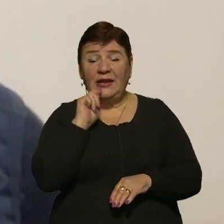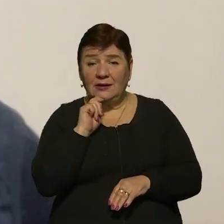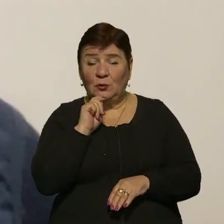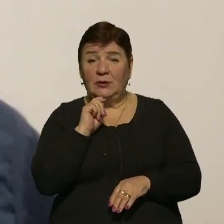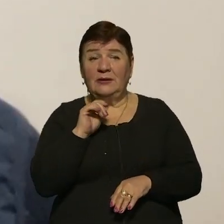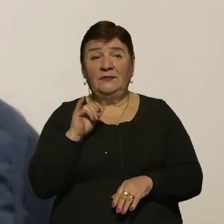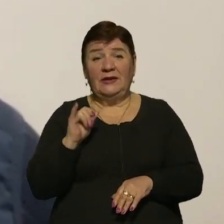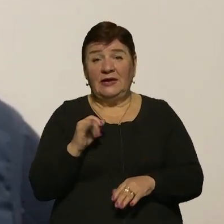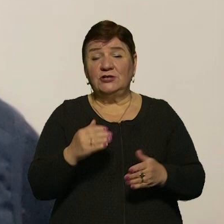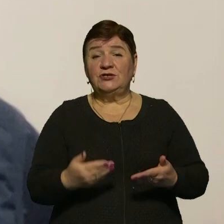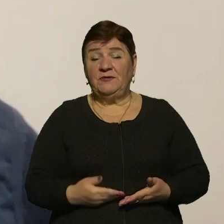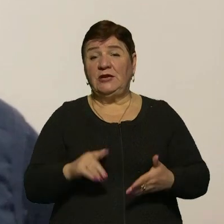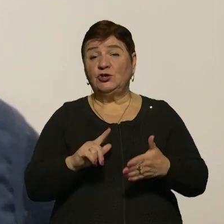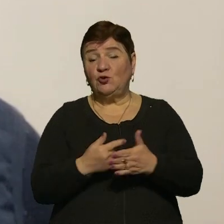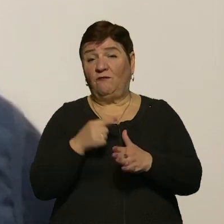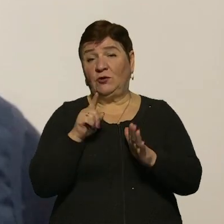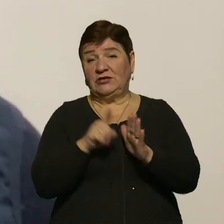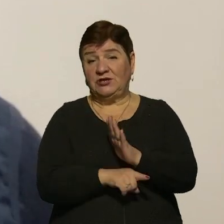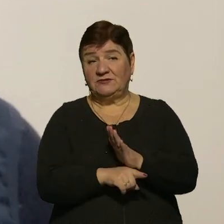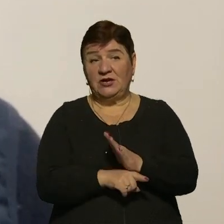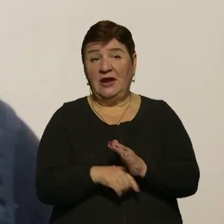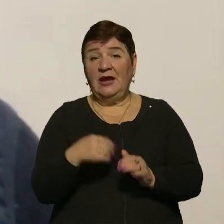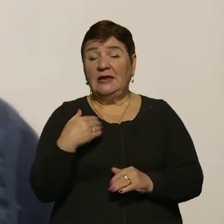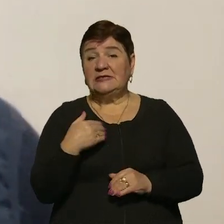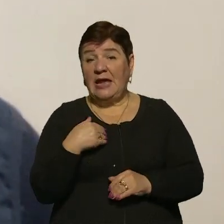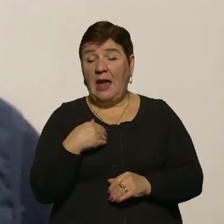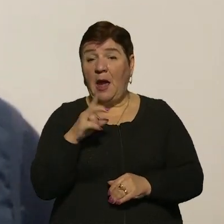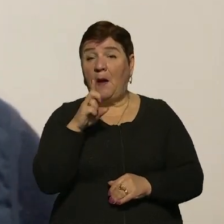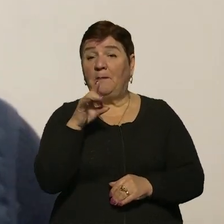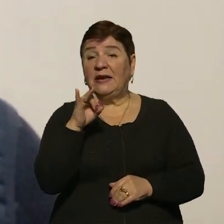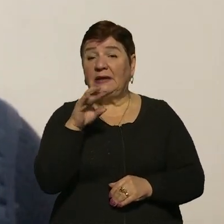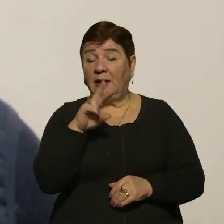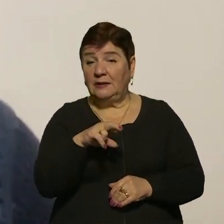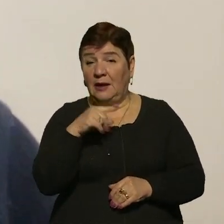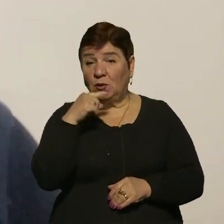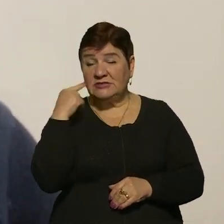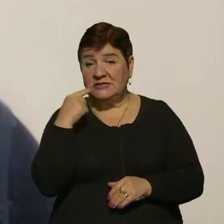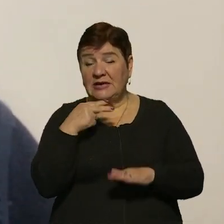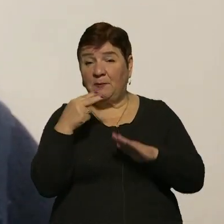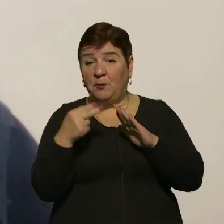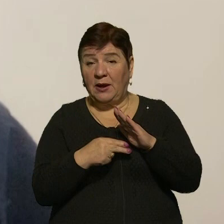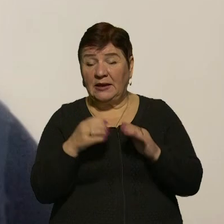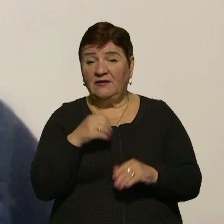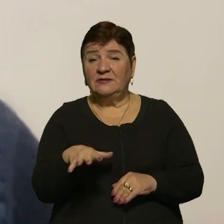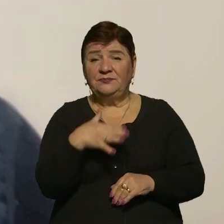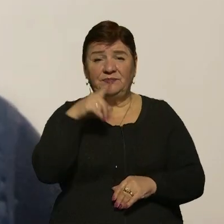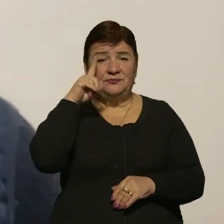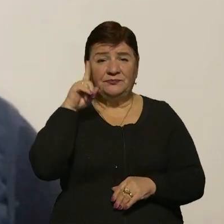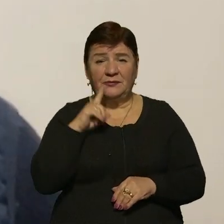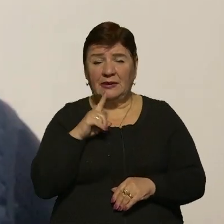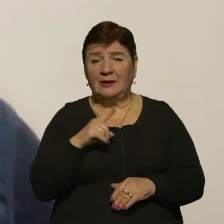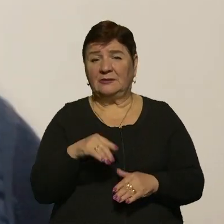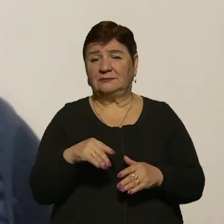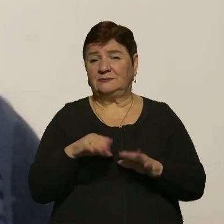й, ну, та й живіть знову дешевше. От, це, до речі, і в Британії цей меседж, російська пропаганда, в Євросоюзі, в Німеччині намагаються